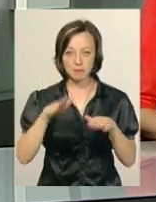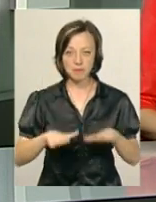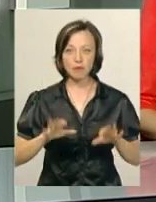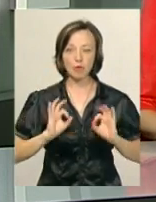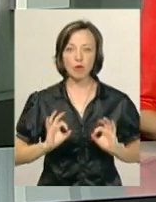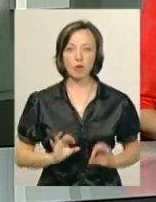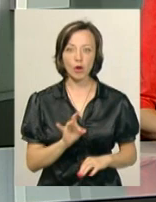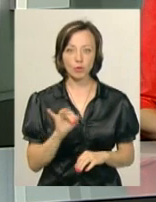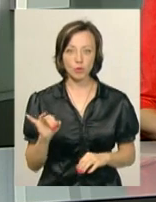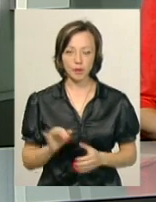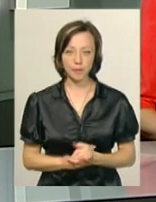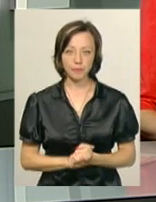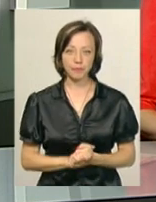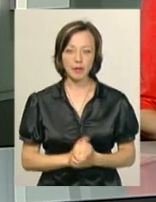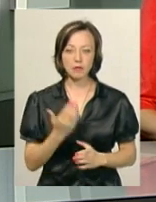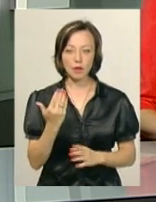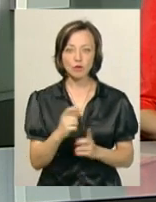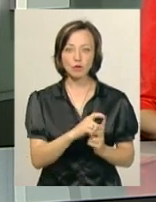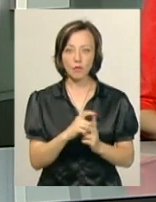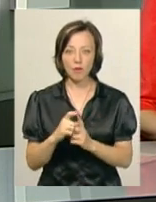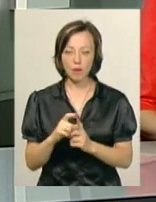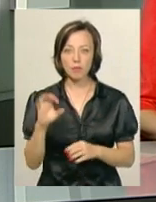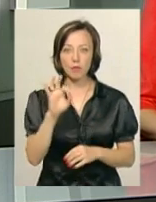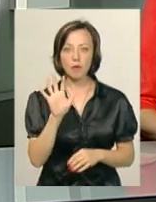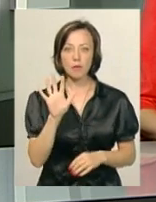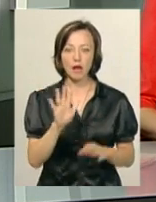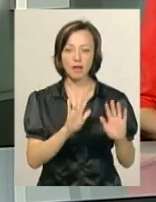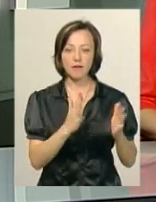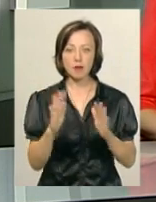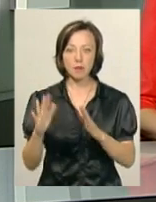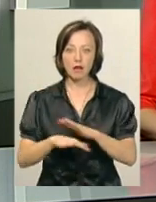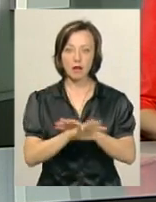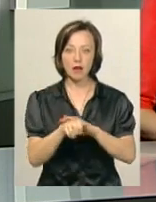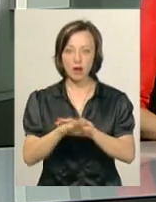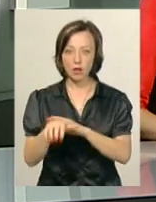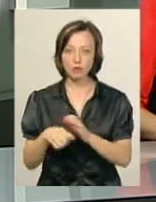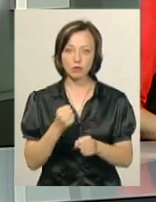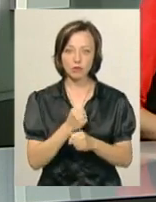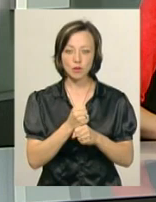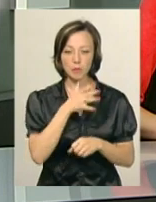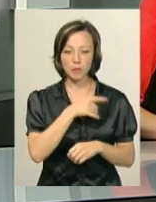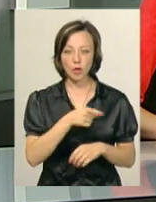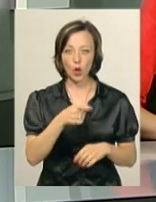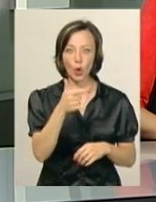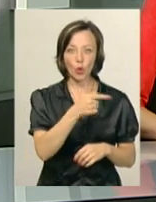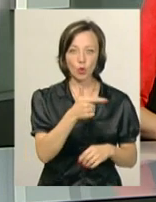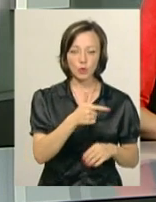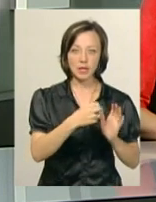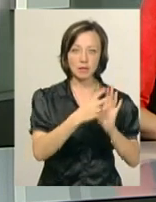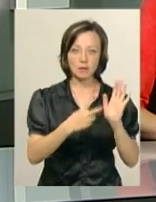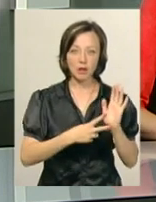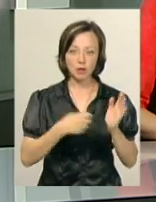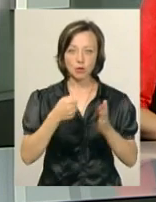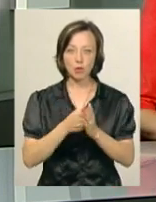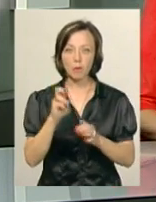прокуратури Павло Маслюк. За його словами, йдеться про п'ять випадків крадіжок, вчинених у період від грудня 2017